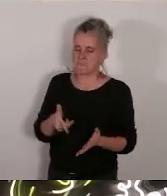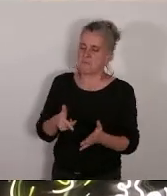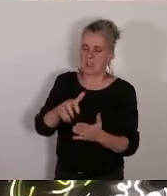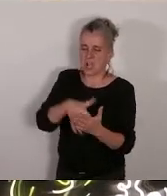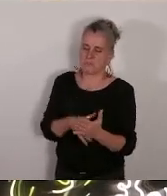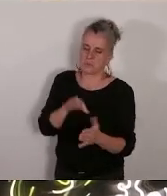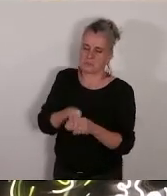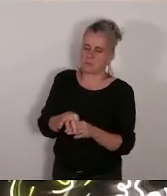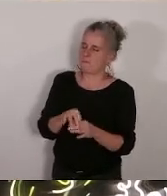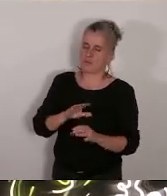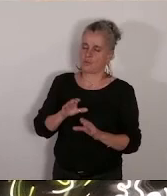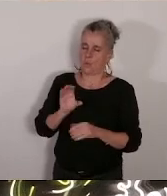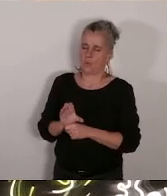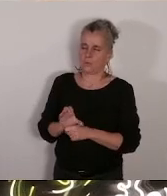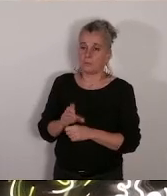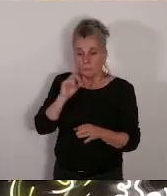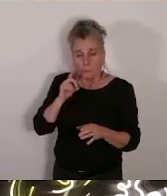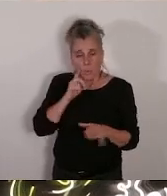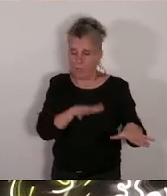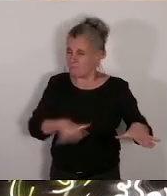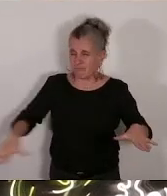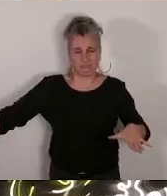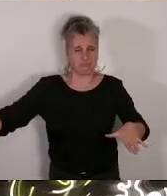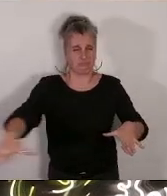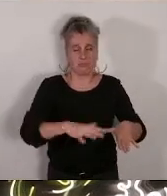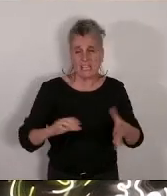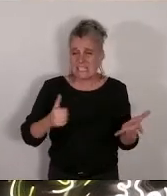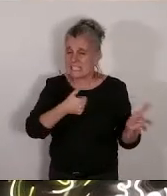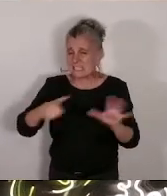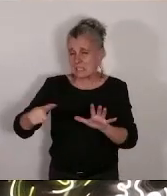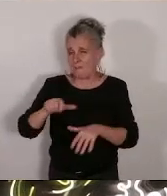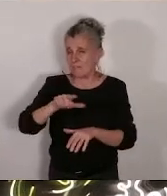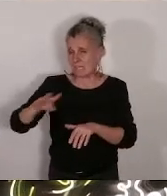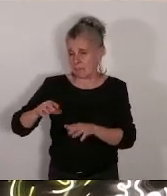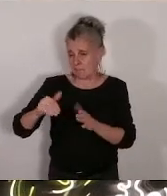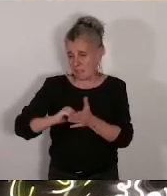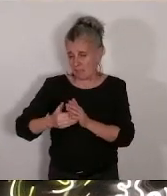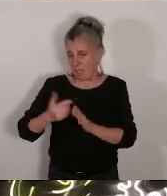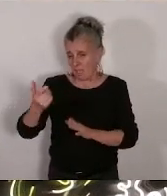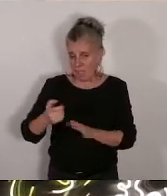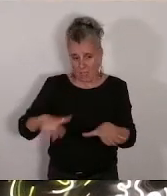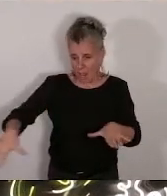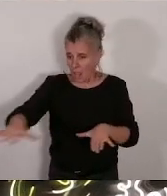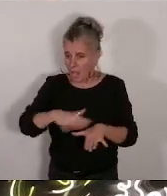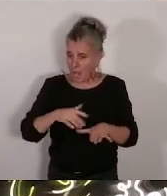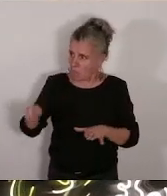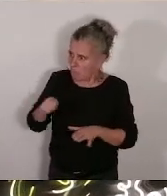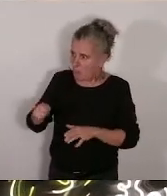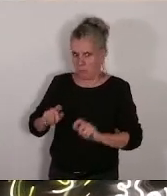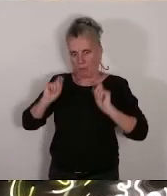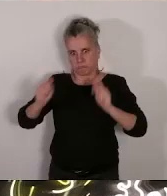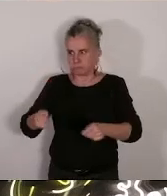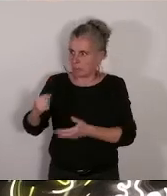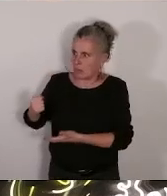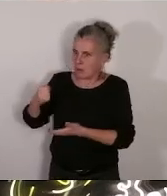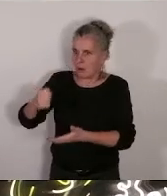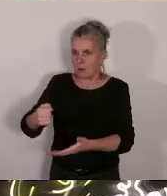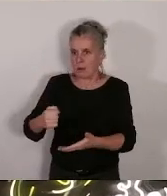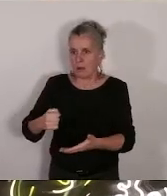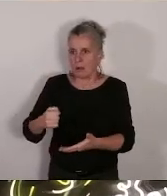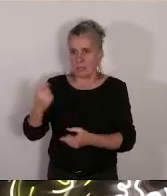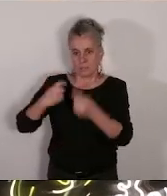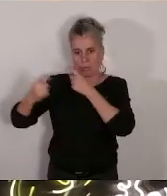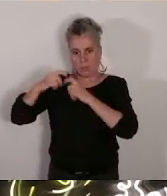sur 635 mètres carrés de vestiges du site de la carrière de la corderie à Marseille classée monument historique en 2018,